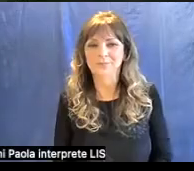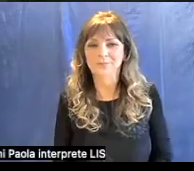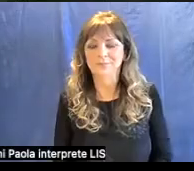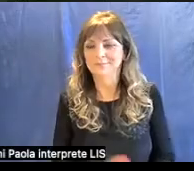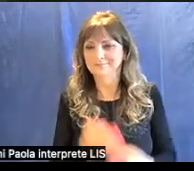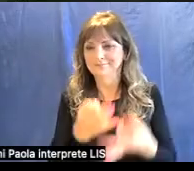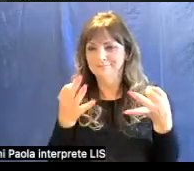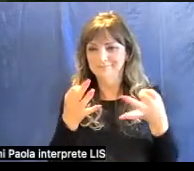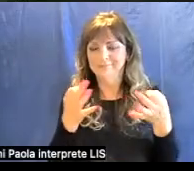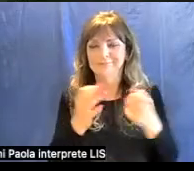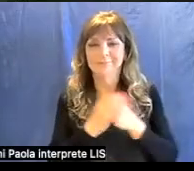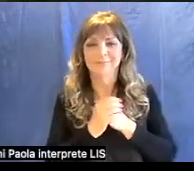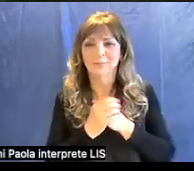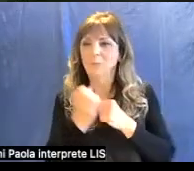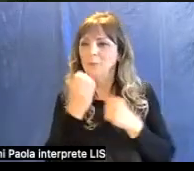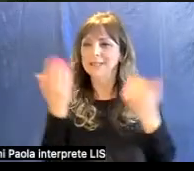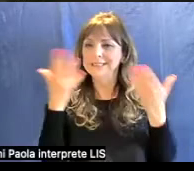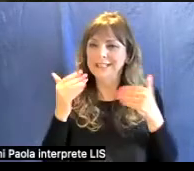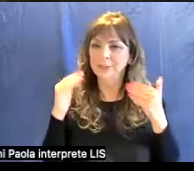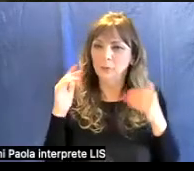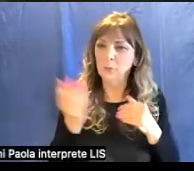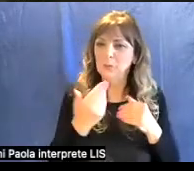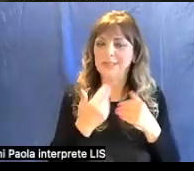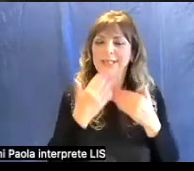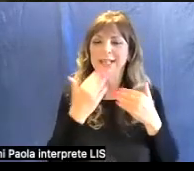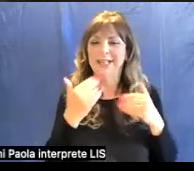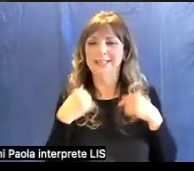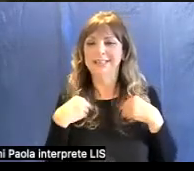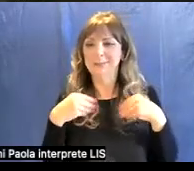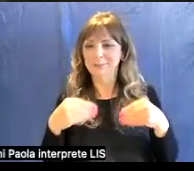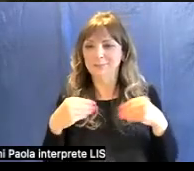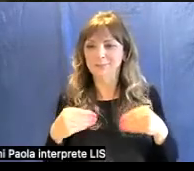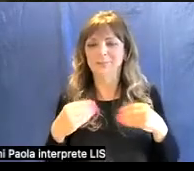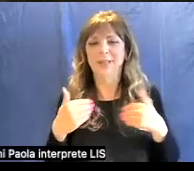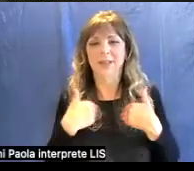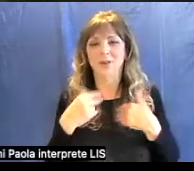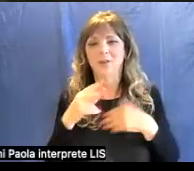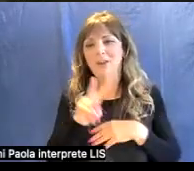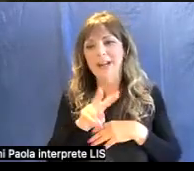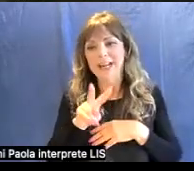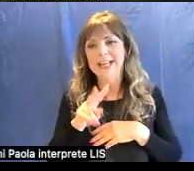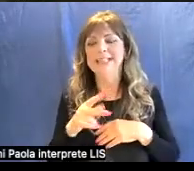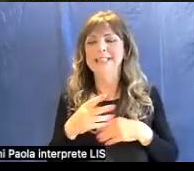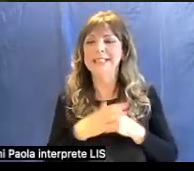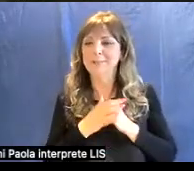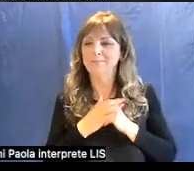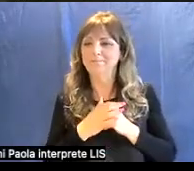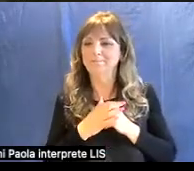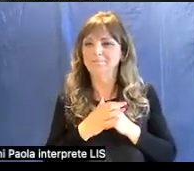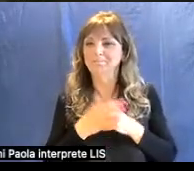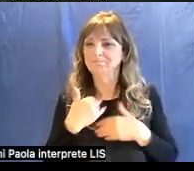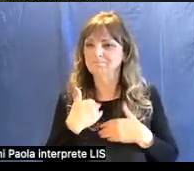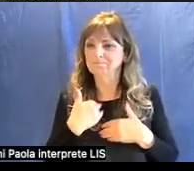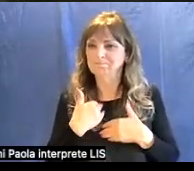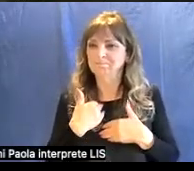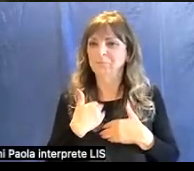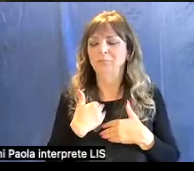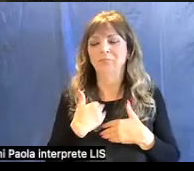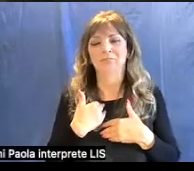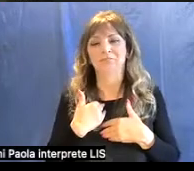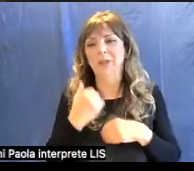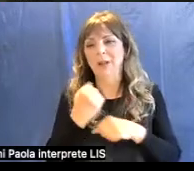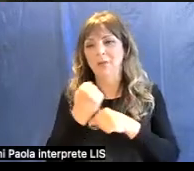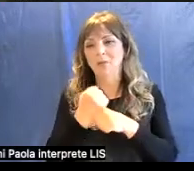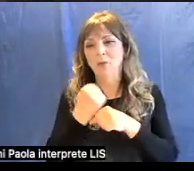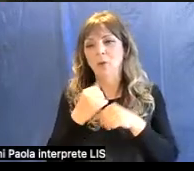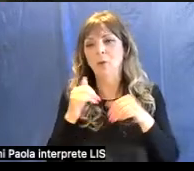Benissimo, allora buonasera a tutti, grazie di essere qui. sono Raffaele Niccoli Vallesi, sono il referente di Villa La Quiete per il conto del